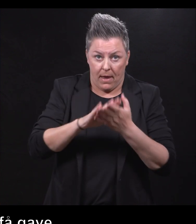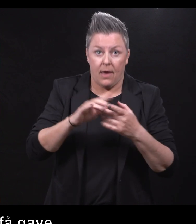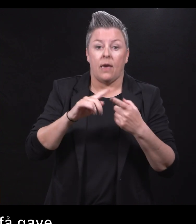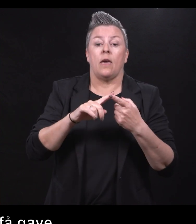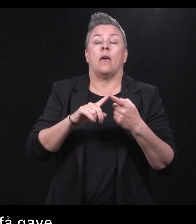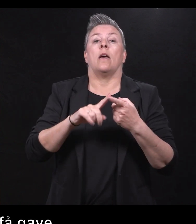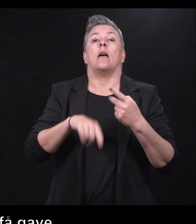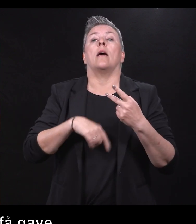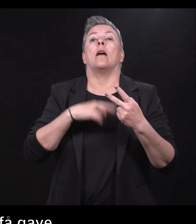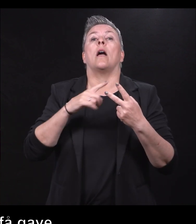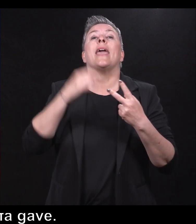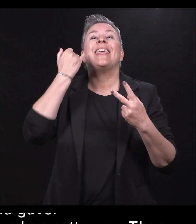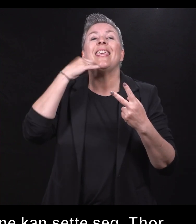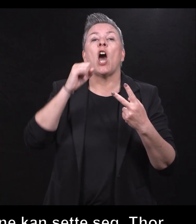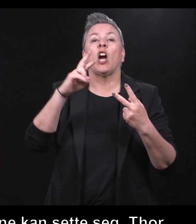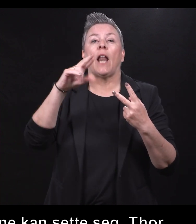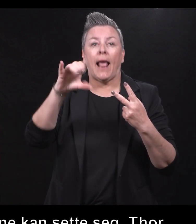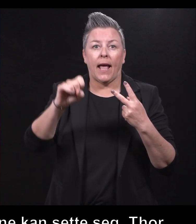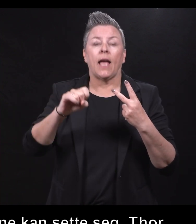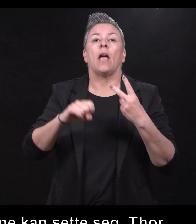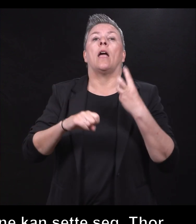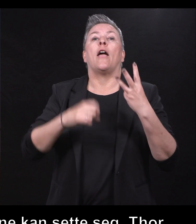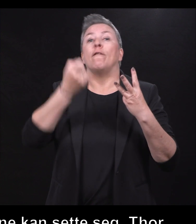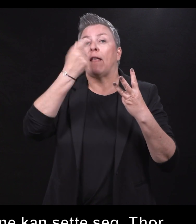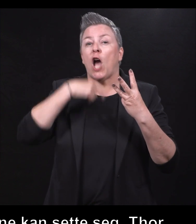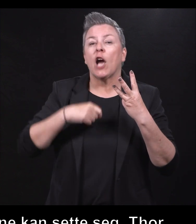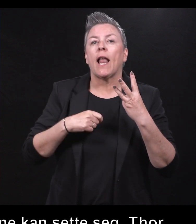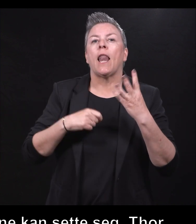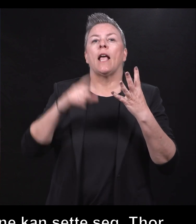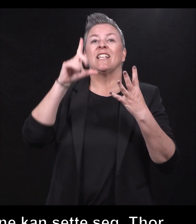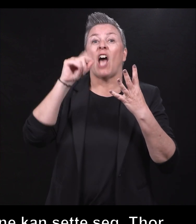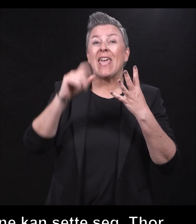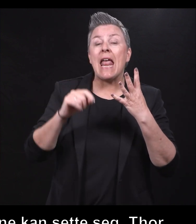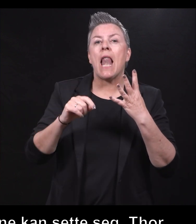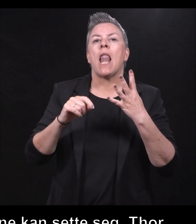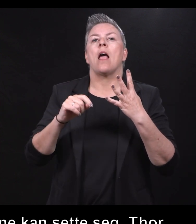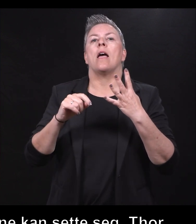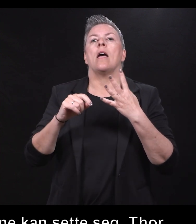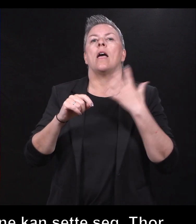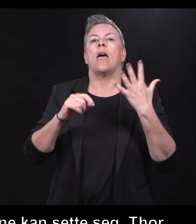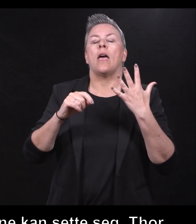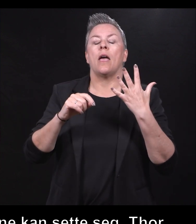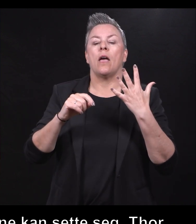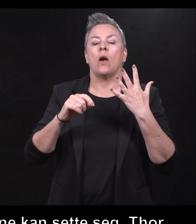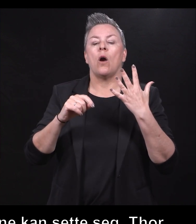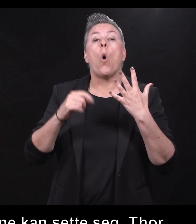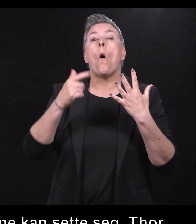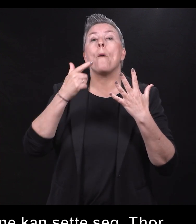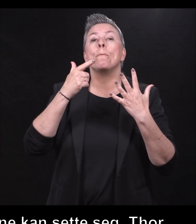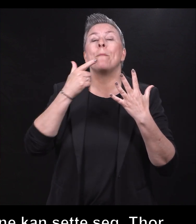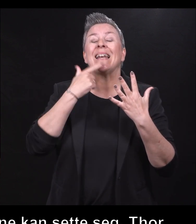Så skal Jarle komme opp, Finn Ariel, Sahil, Jarle og Pernille.